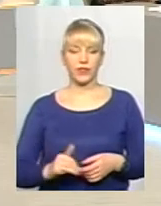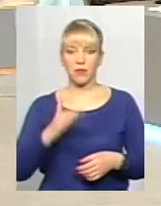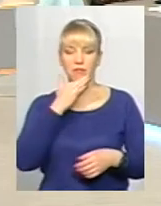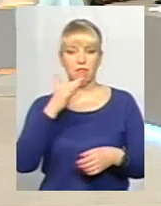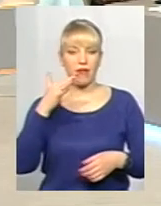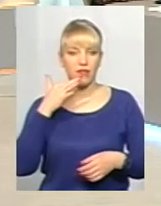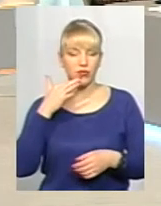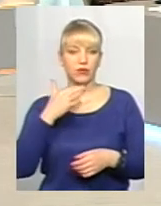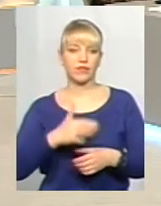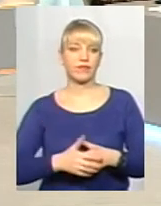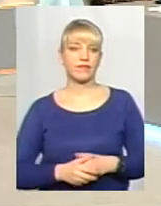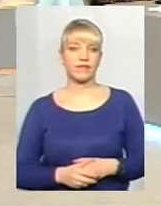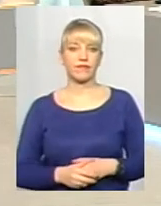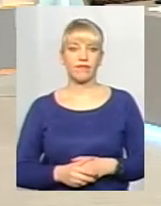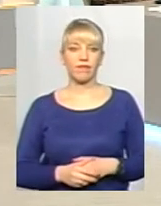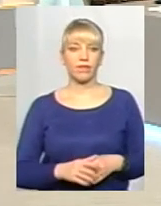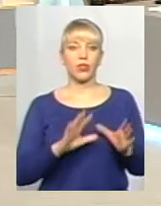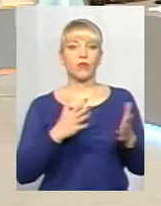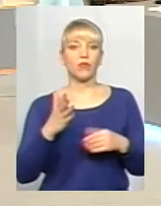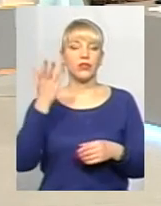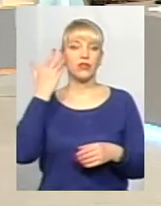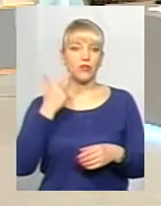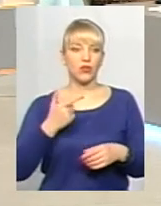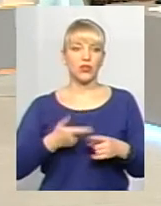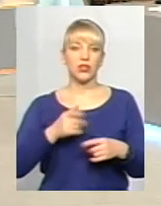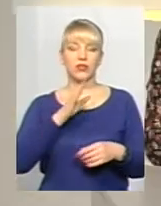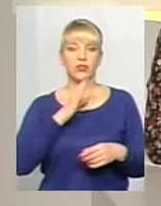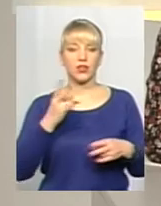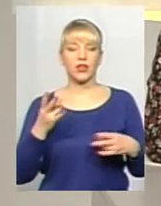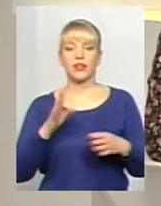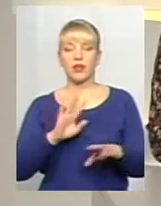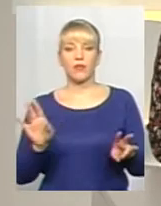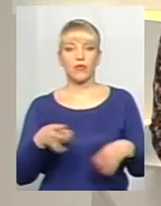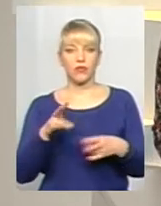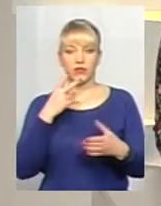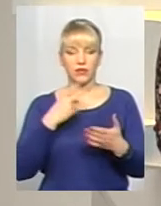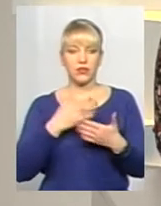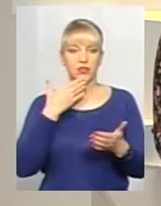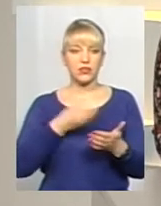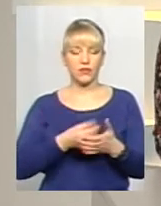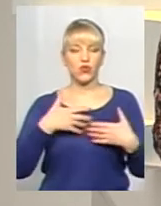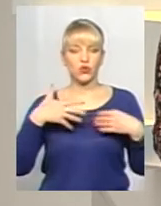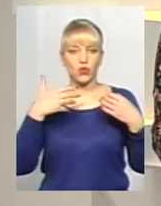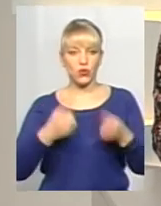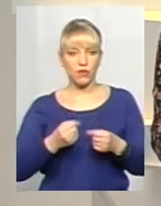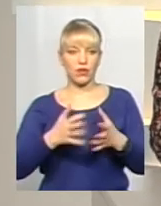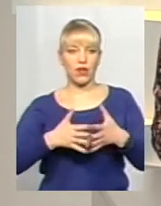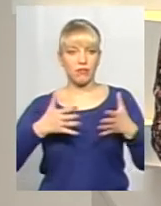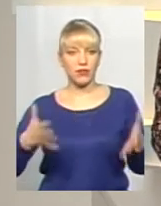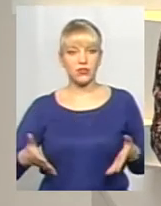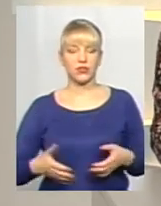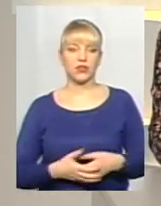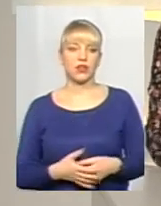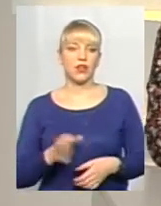багато моментів, коли вона має не зважати там на свій, там, на своє здоров'я, а більше на